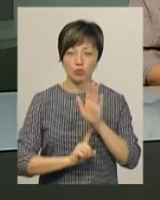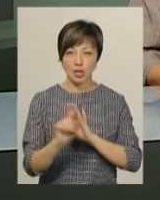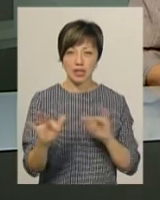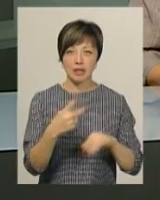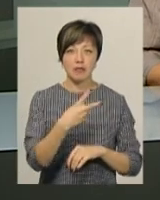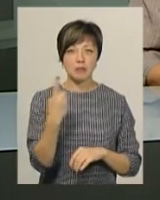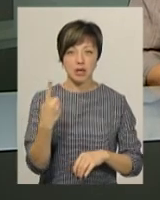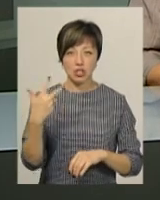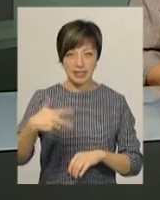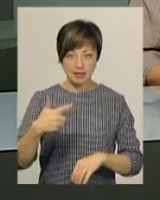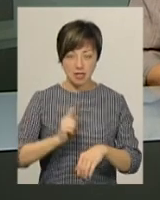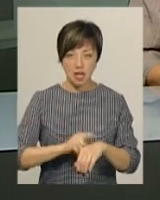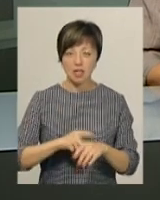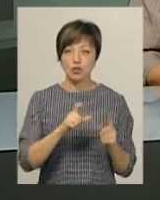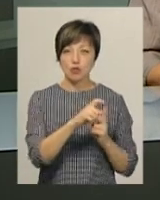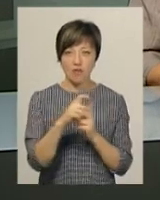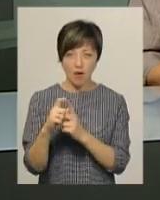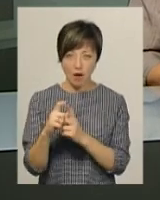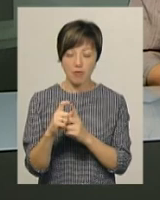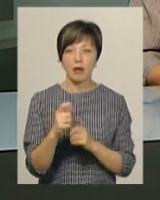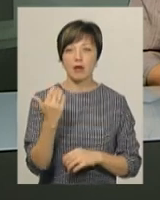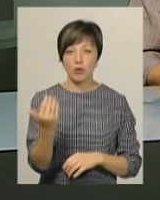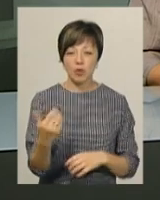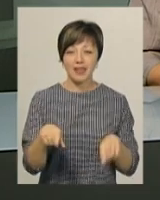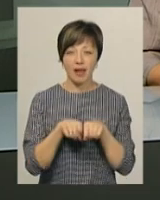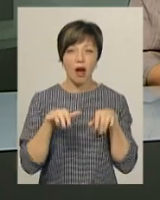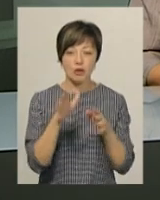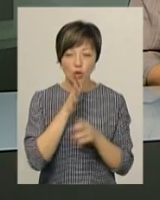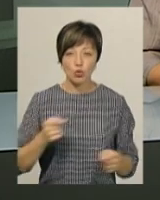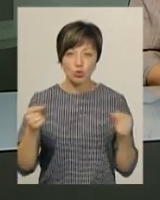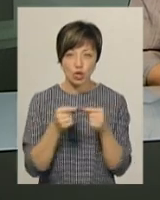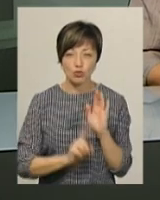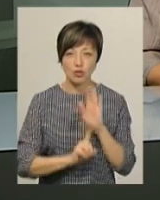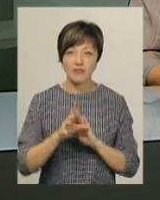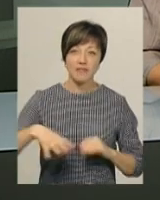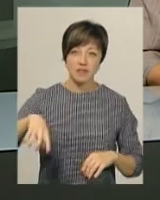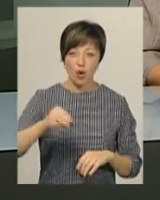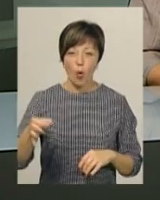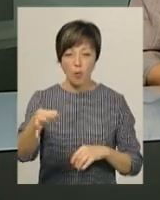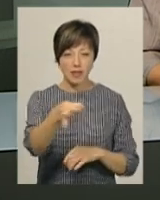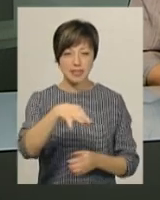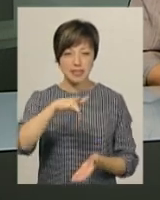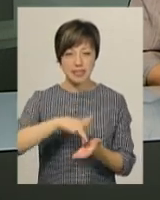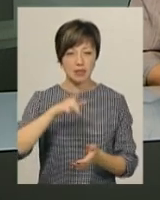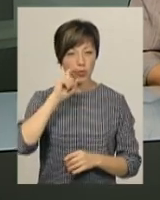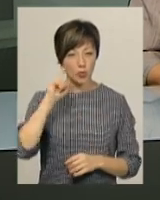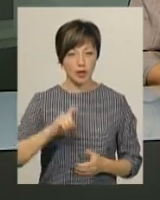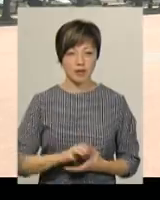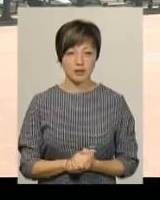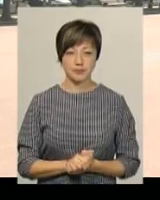о 21.30. За словами Ростислава Кудіна, такі акції одночасно розпочнуться в усіх обласних центрах України.